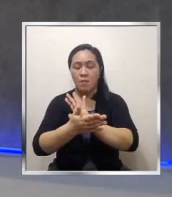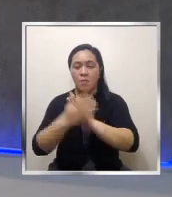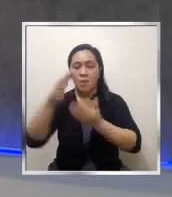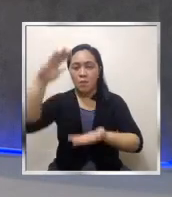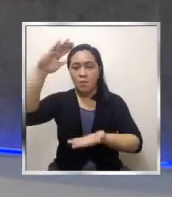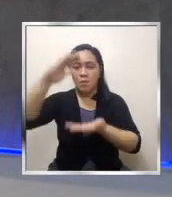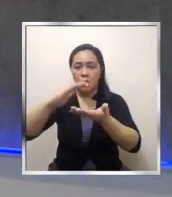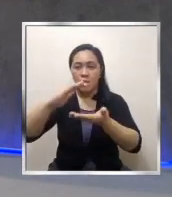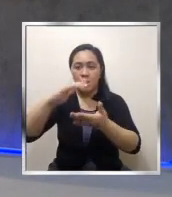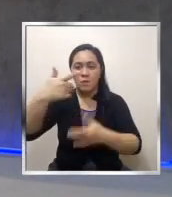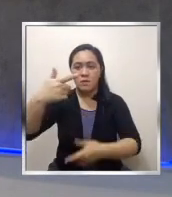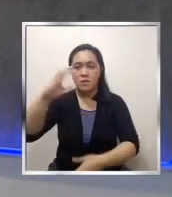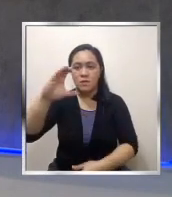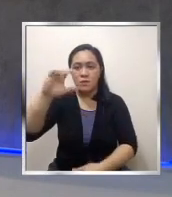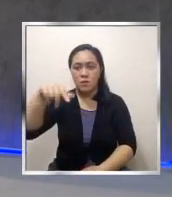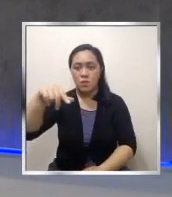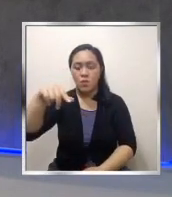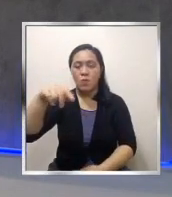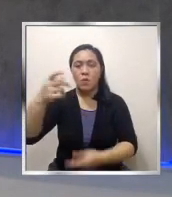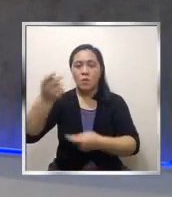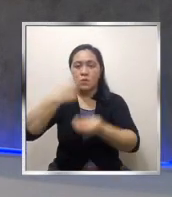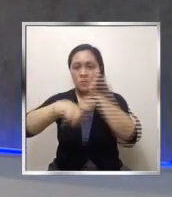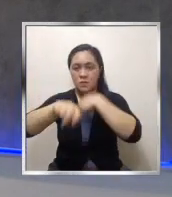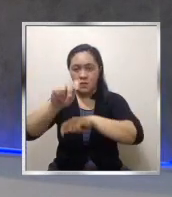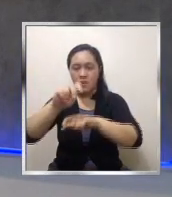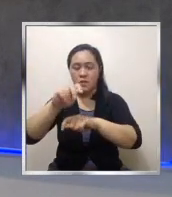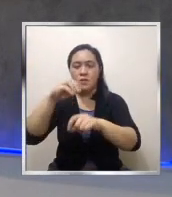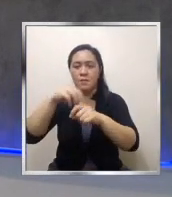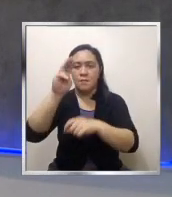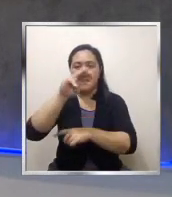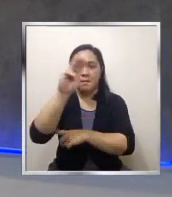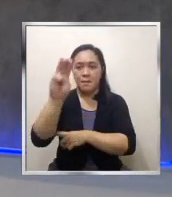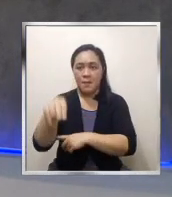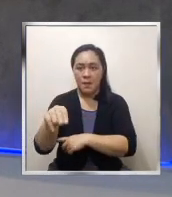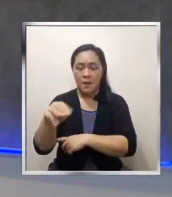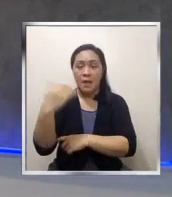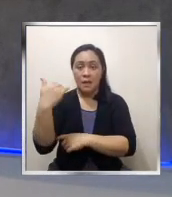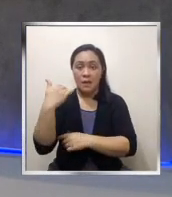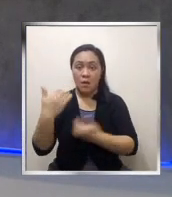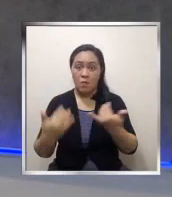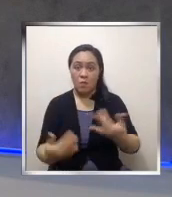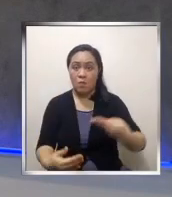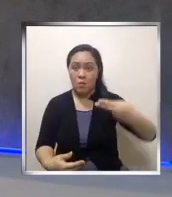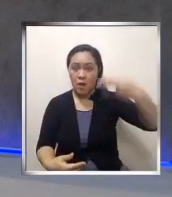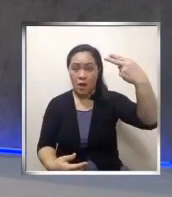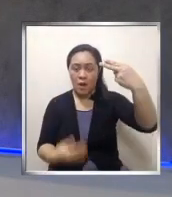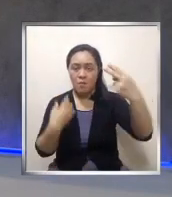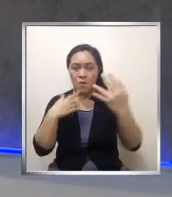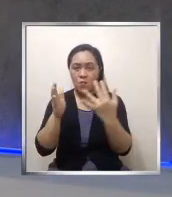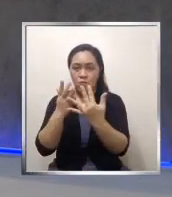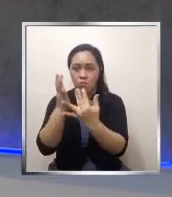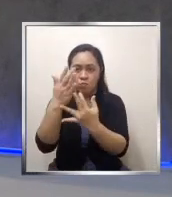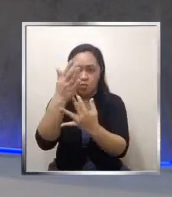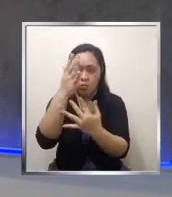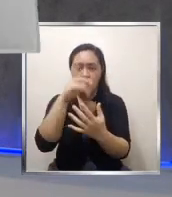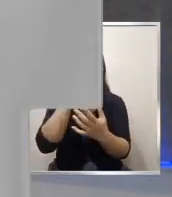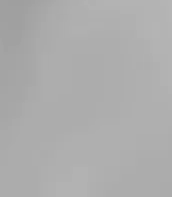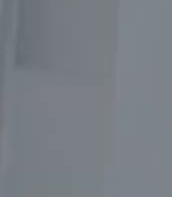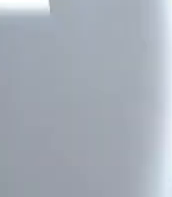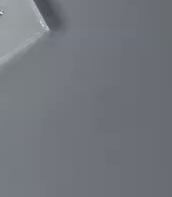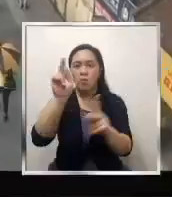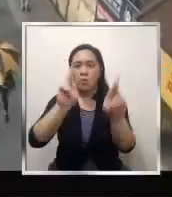ang Metro Manila. Napataas na rin daw ang contact tracing ability ng bansa. Nakatutok si Joseph Moro.